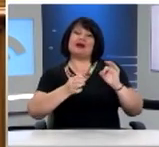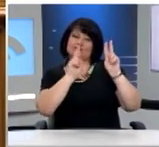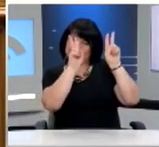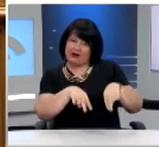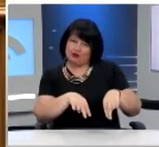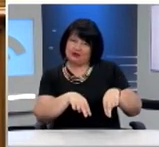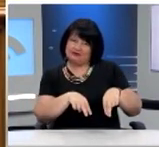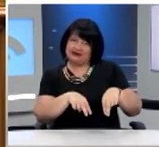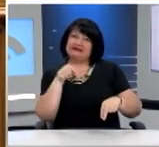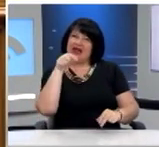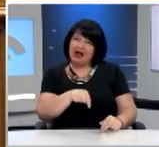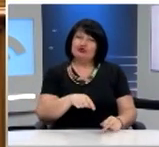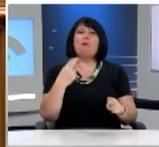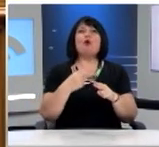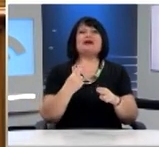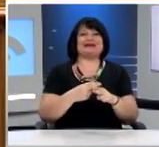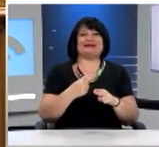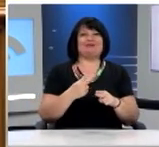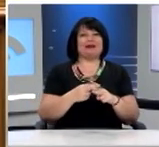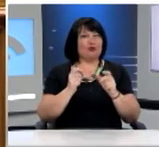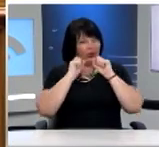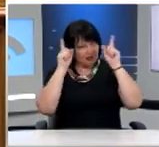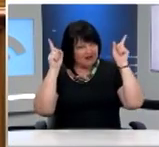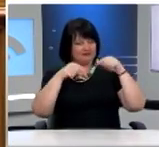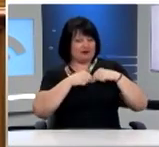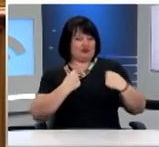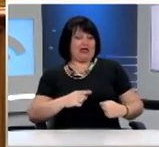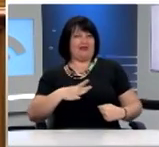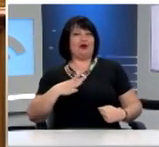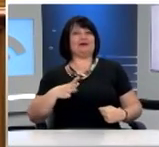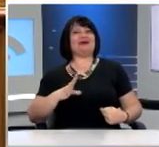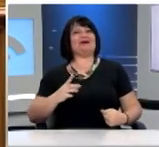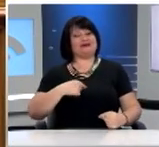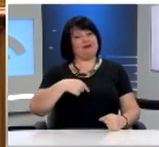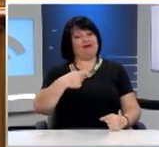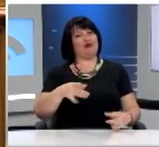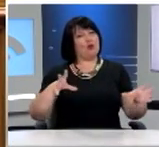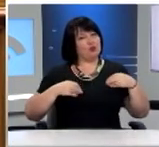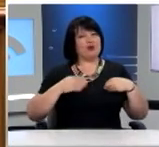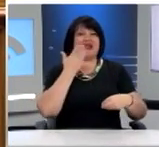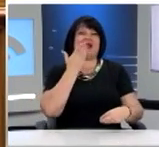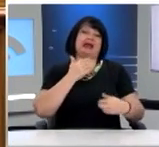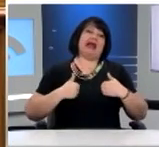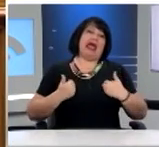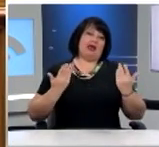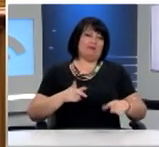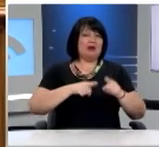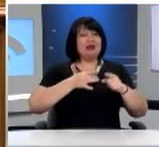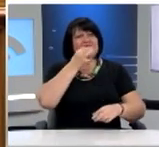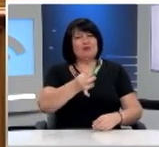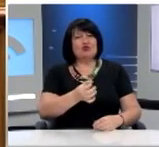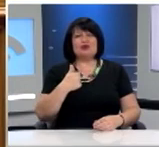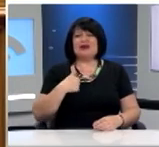πολιτείας πιστεύουμε θα είναι καταλυτική για την ενεργοποίηση της εθελοντικής συμπεριφοράς των νέων. Κάποιοι βέβαια θα ισχυριστούν ότι